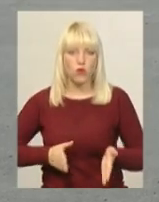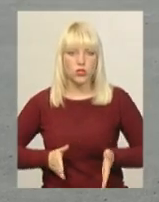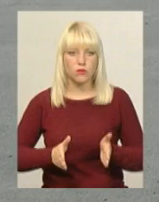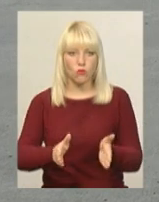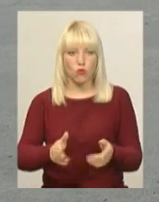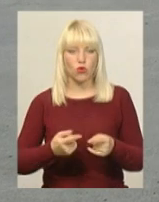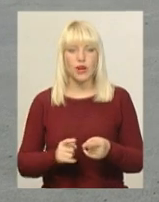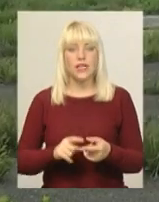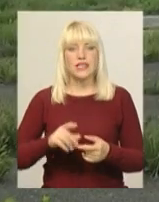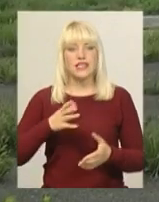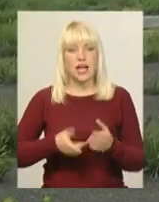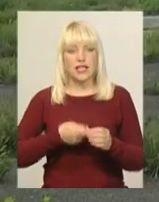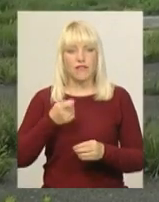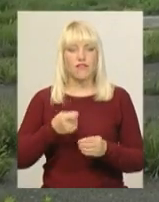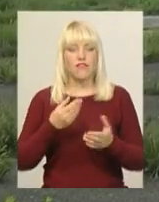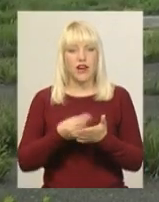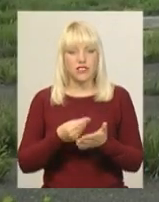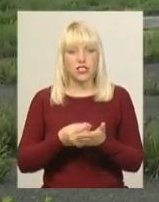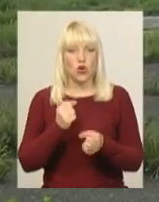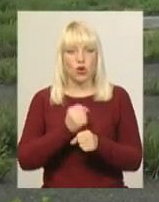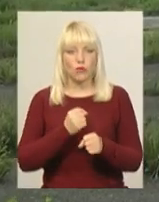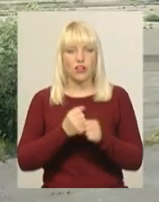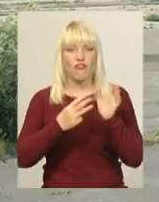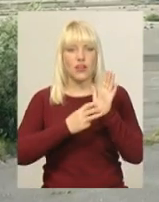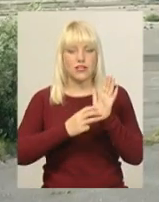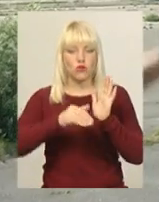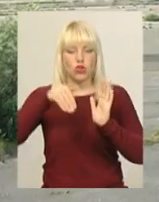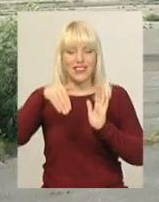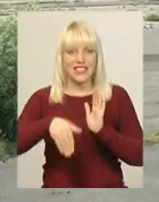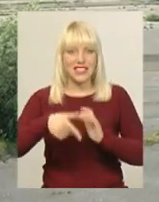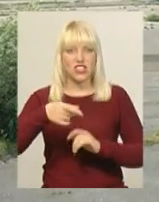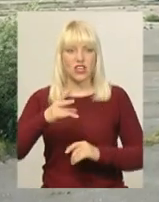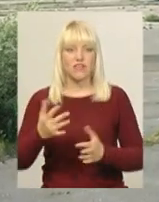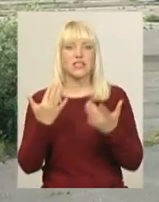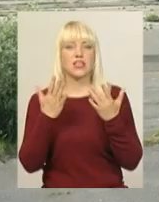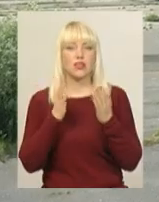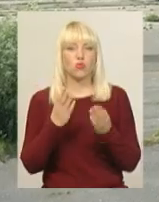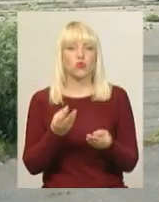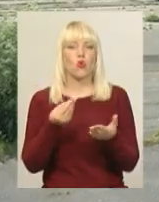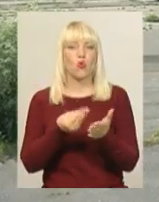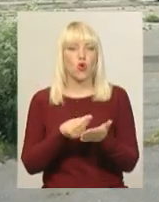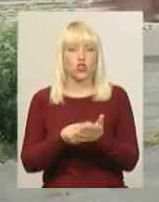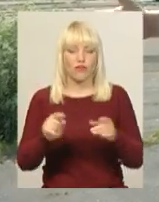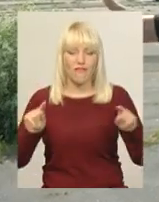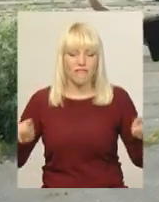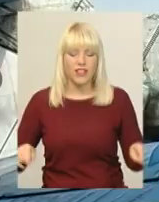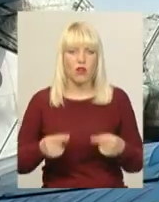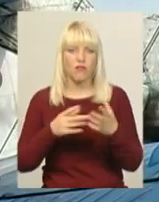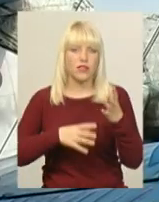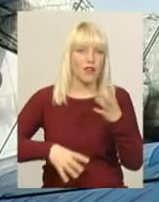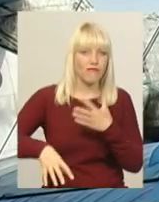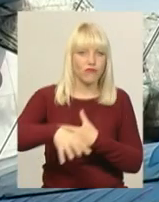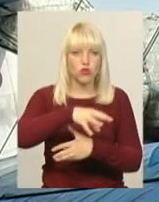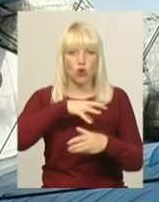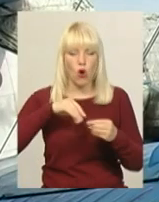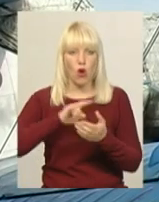робіт – 840 тисяч гривень. Ускільки обійдеться відновлення всього Хмельницького аеропорту, Валерій Сорока наразі не каже. Чекає результатів техніко